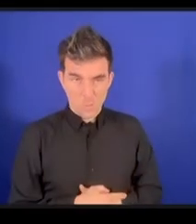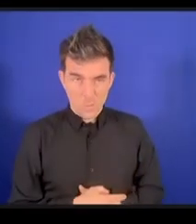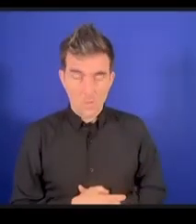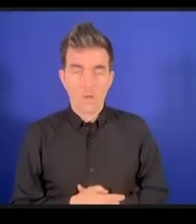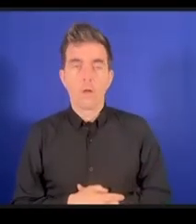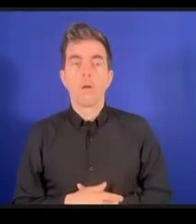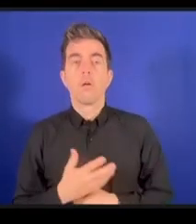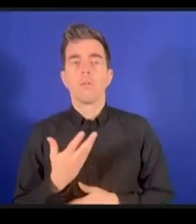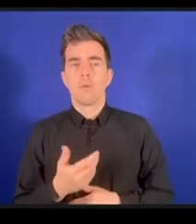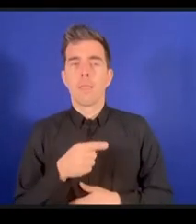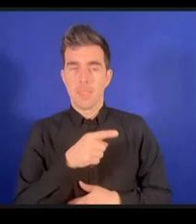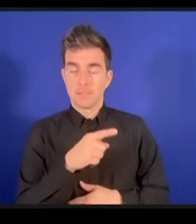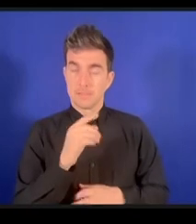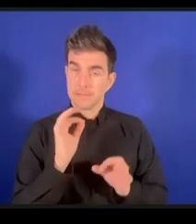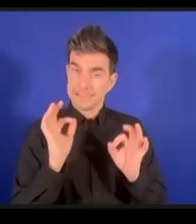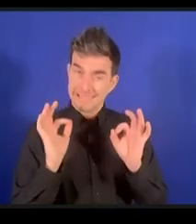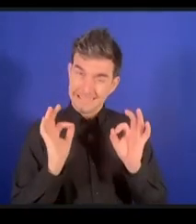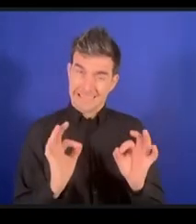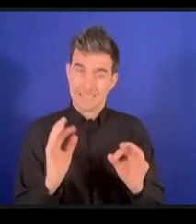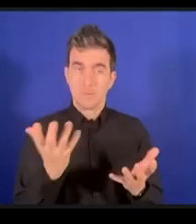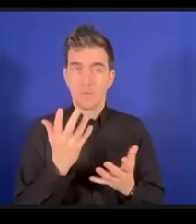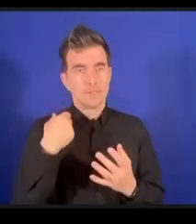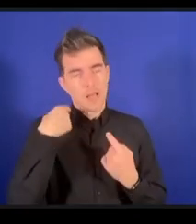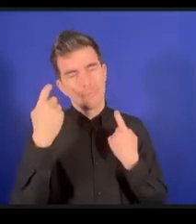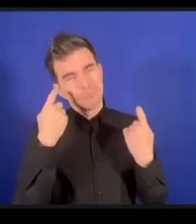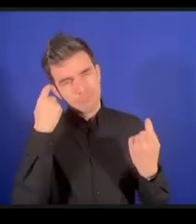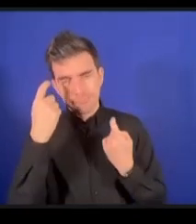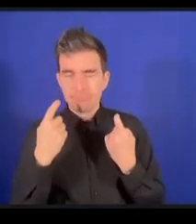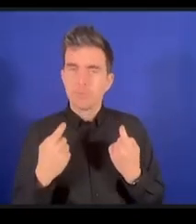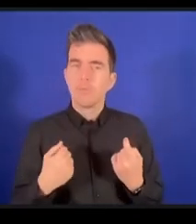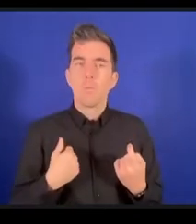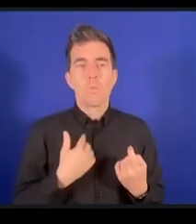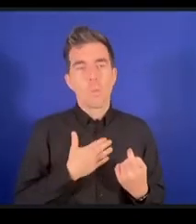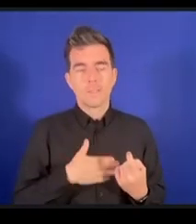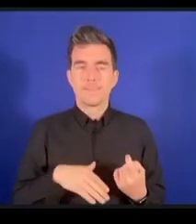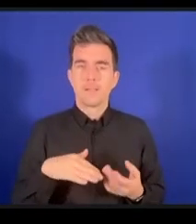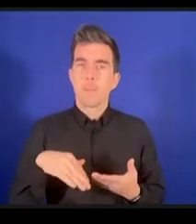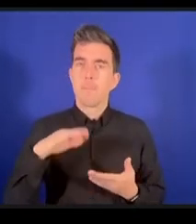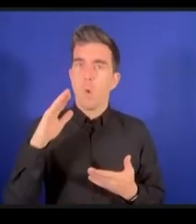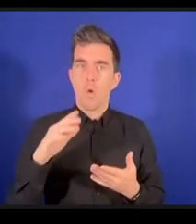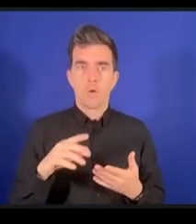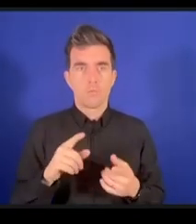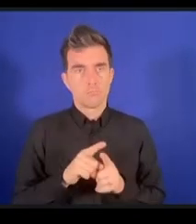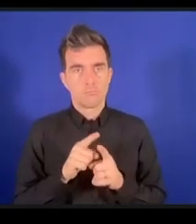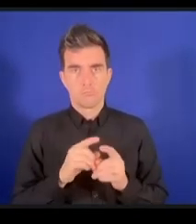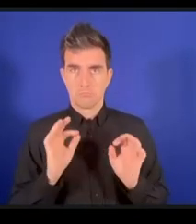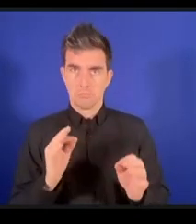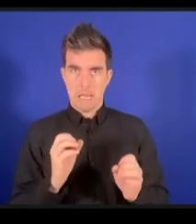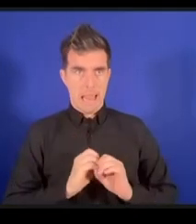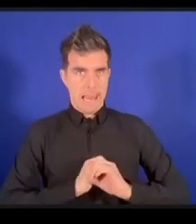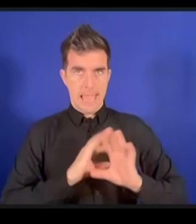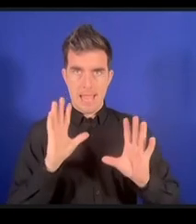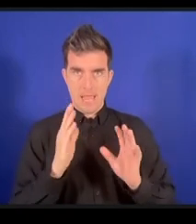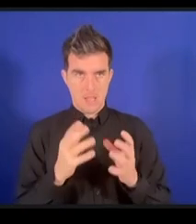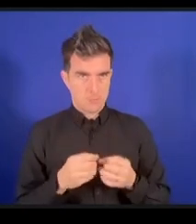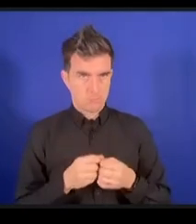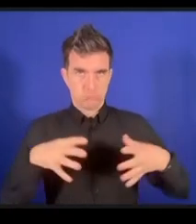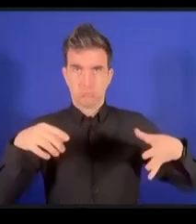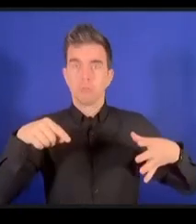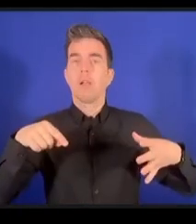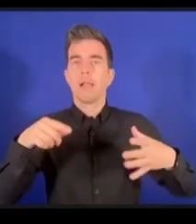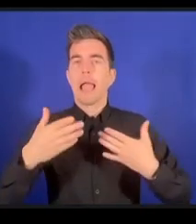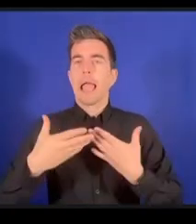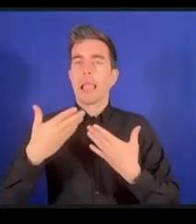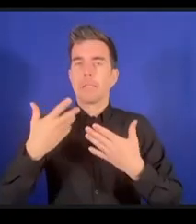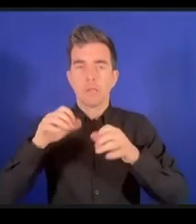renforcer les capacités et tout simplement pour nous extraire un petit peu de notre espace de grand